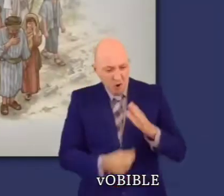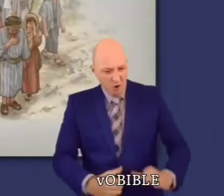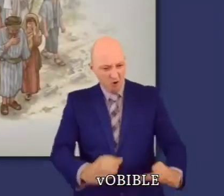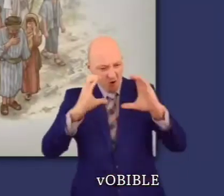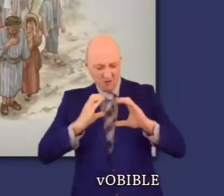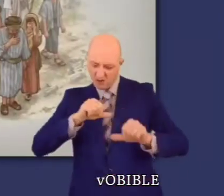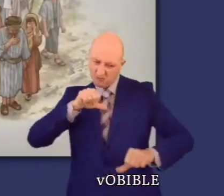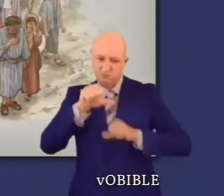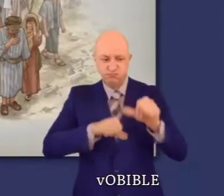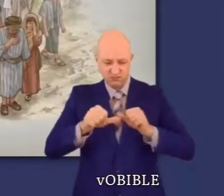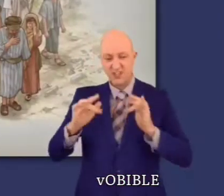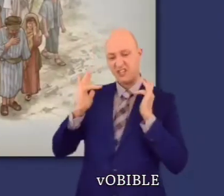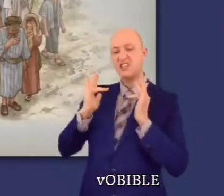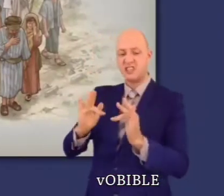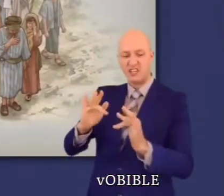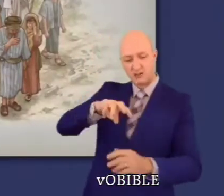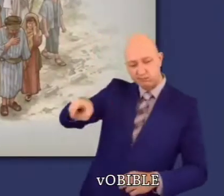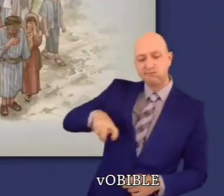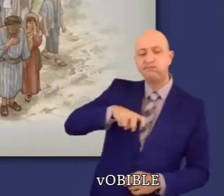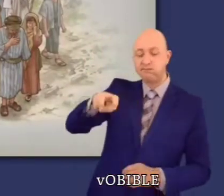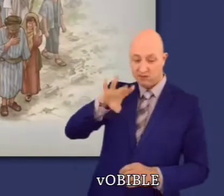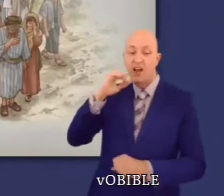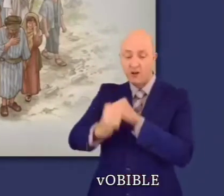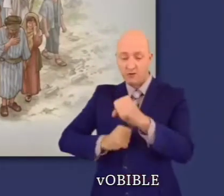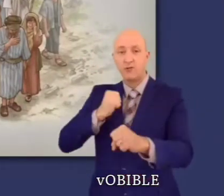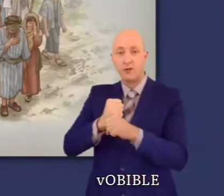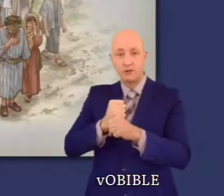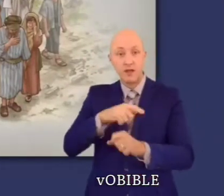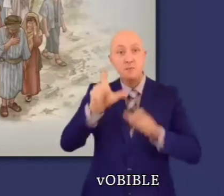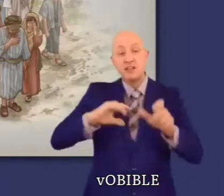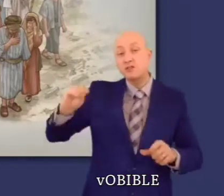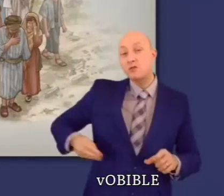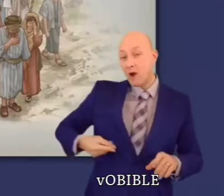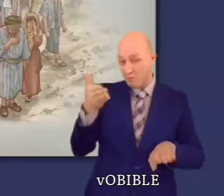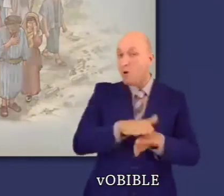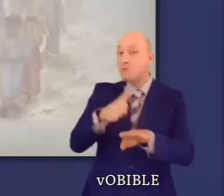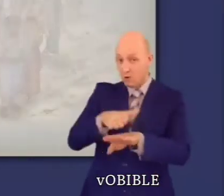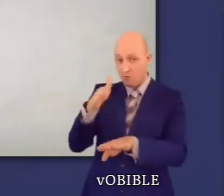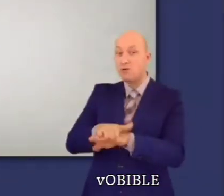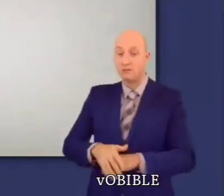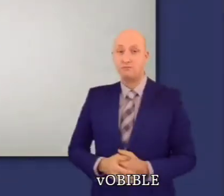de leur grave manque de foi, les Israélites devront errer dans le désert pendant quarante ans jusqu'à ce que cette génération ait disparu.